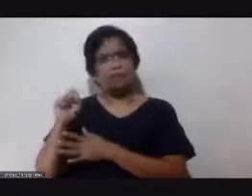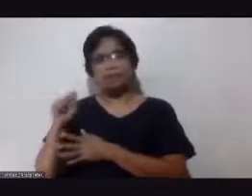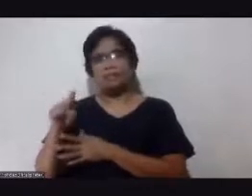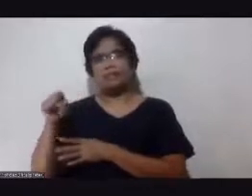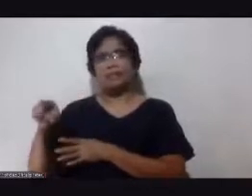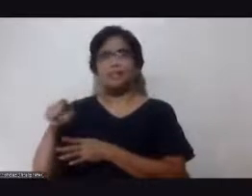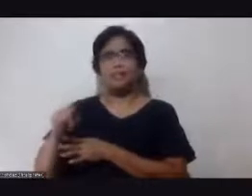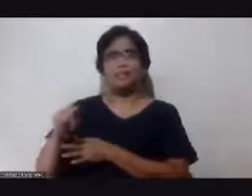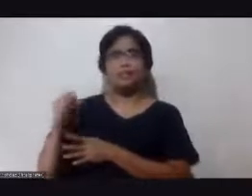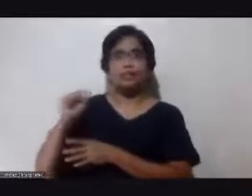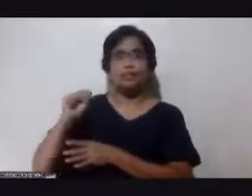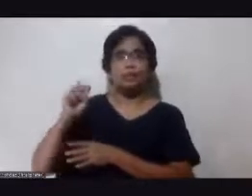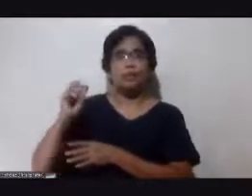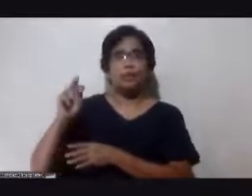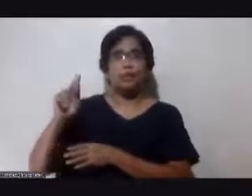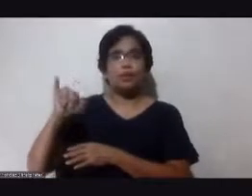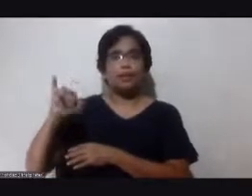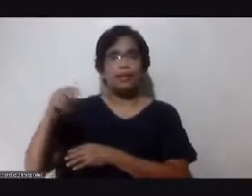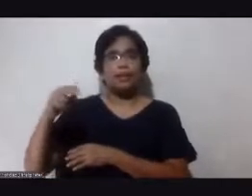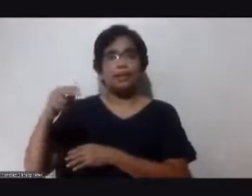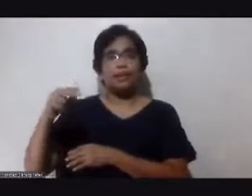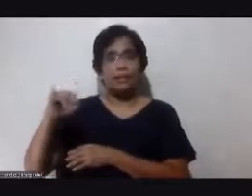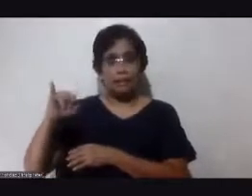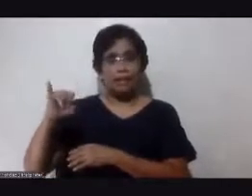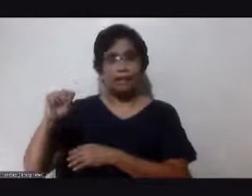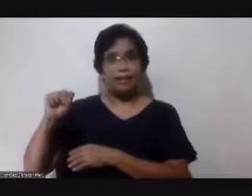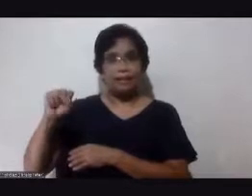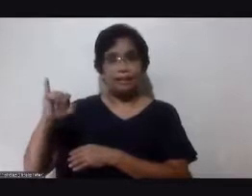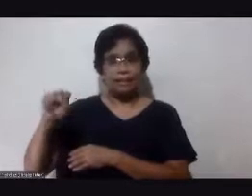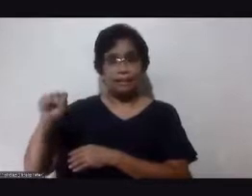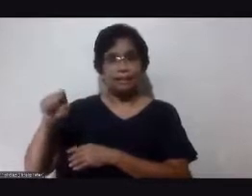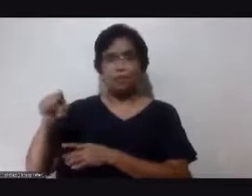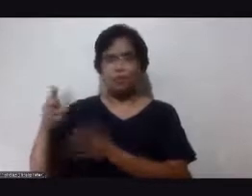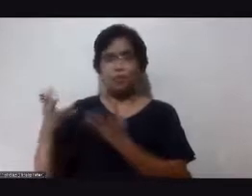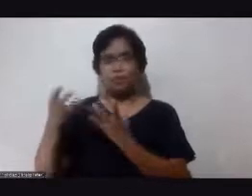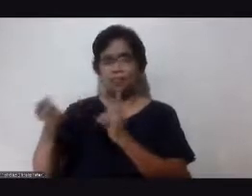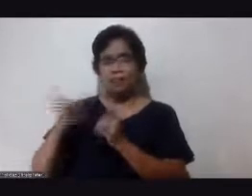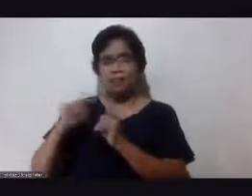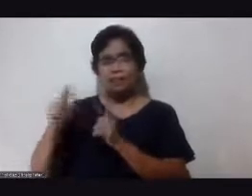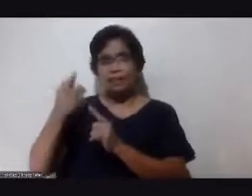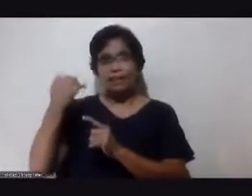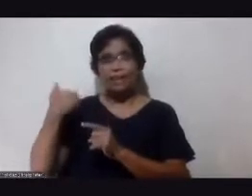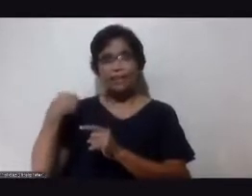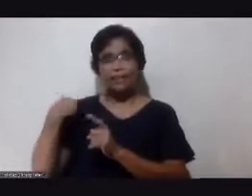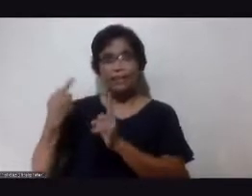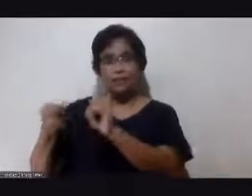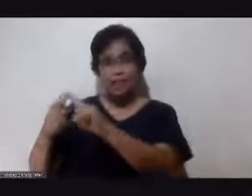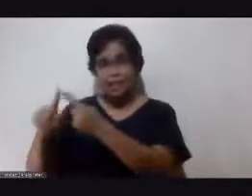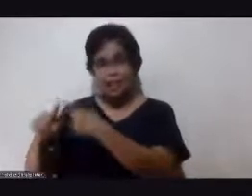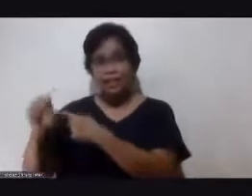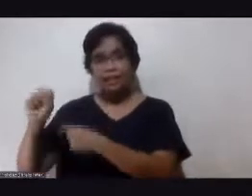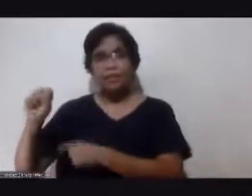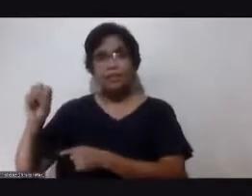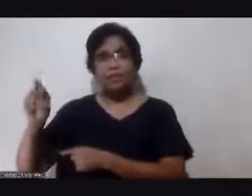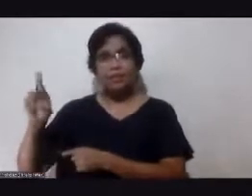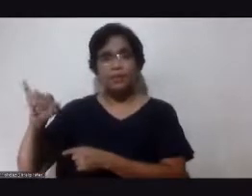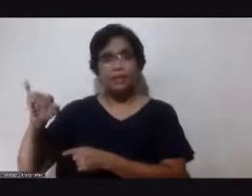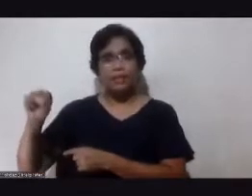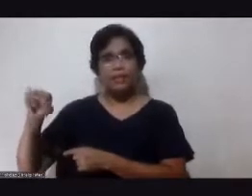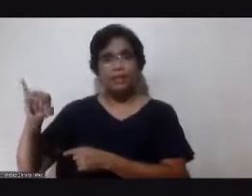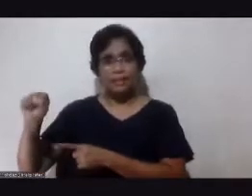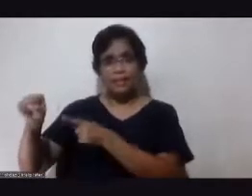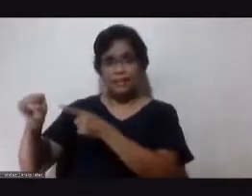tapos gusto niya akong kausapin kasi may kaibigan siya na may psoriasis na kunento sa kanya